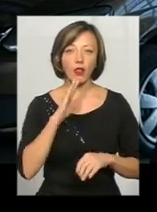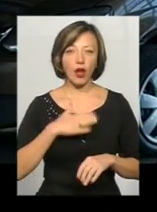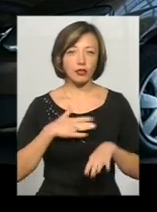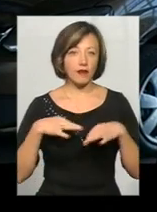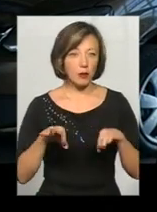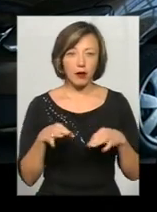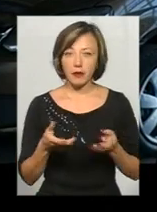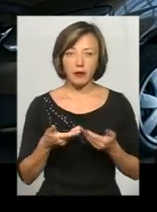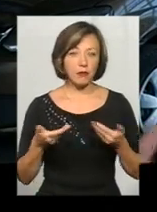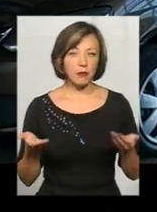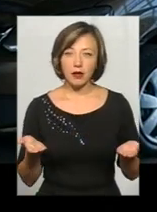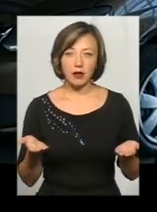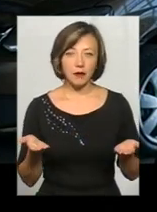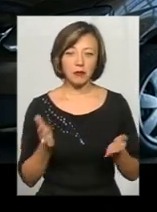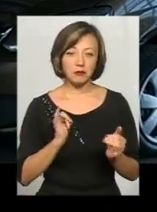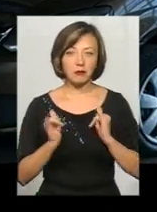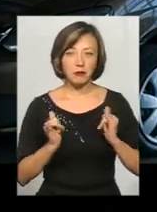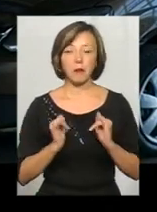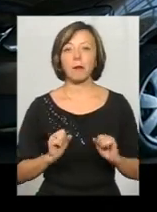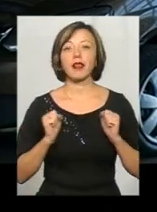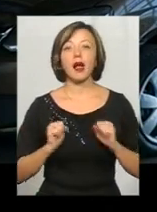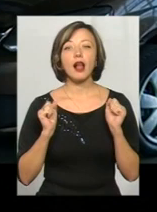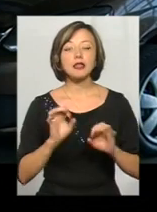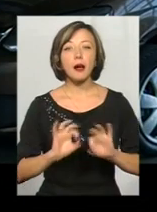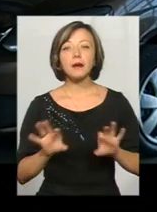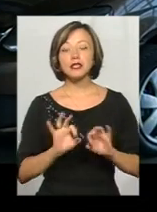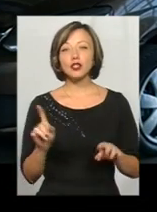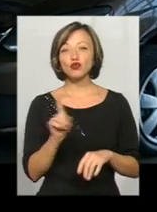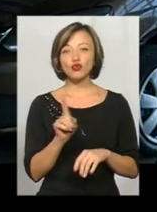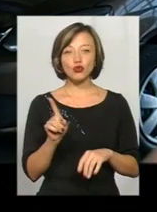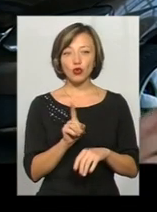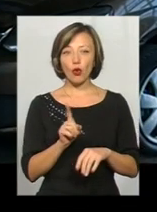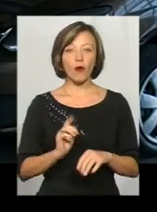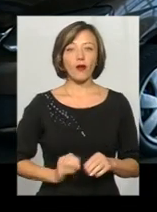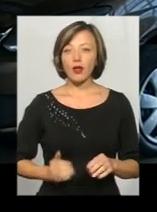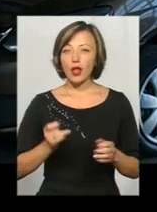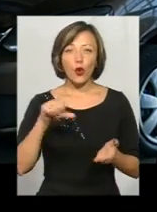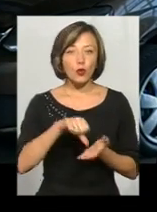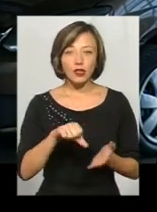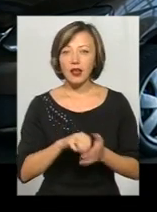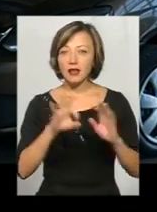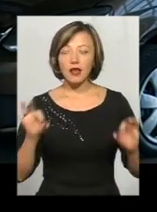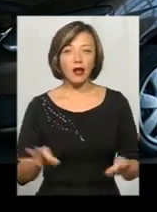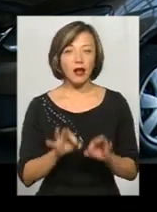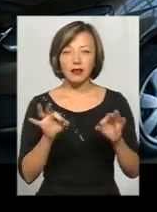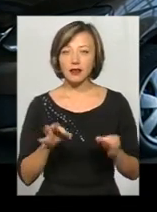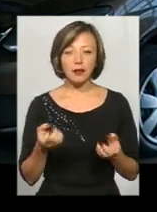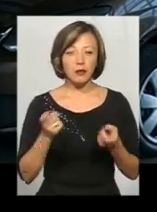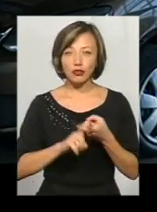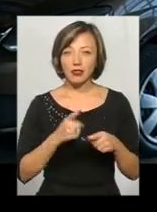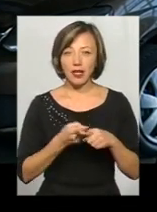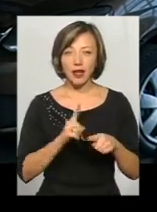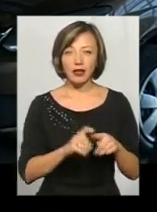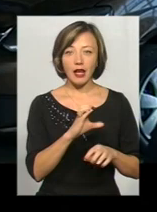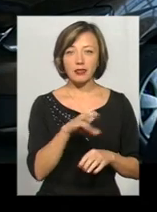Ми коректно пытались їм об'яснити, що ділер не участвував. Ми взагалі ніяким образом не причаснили до цього